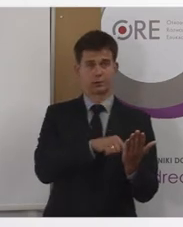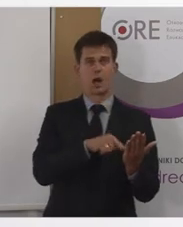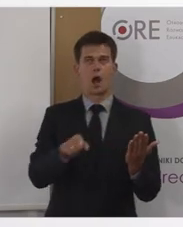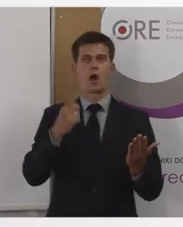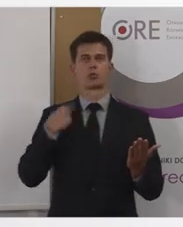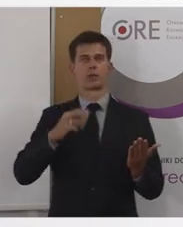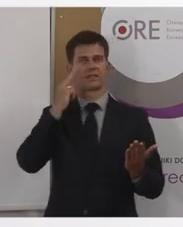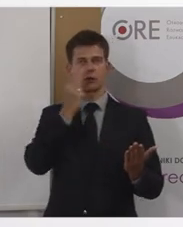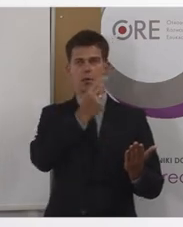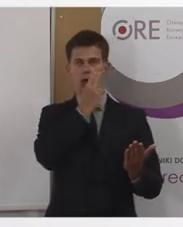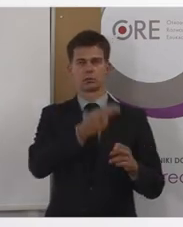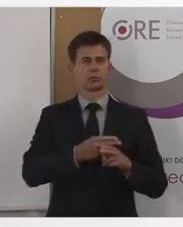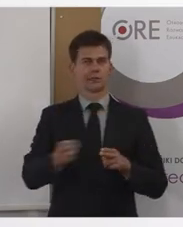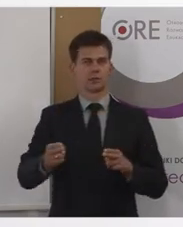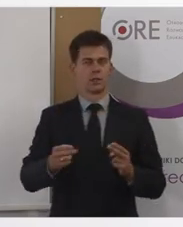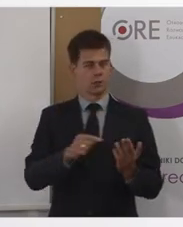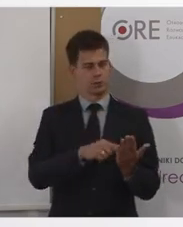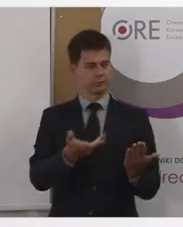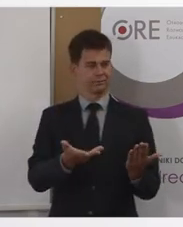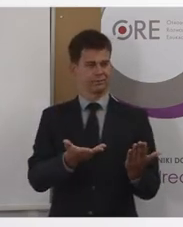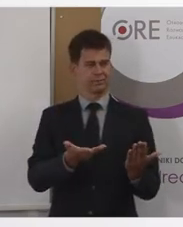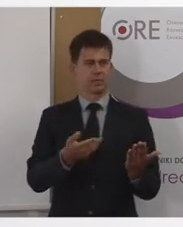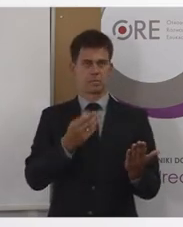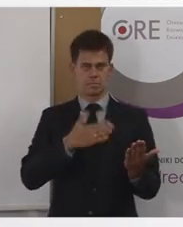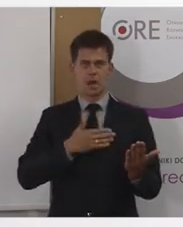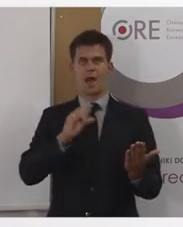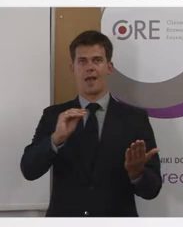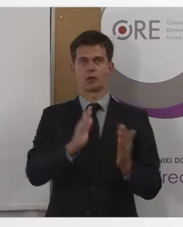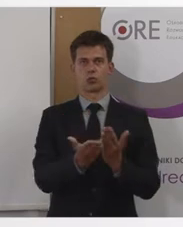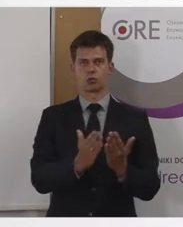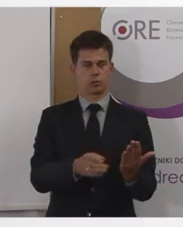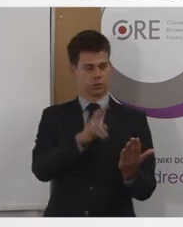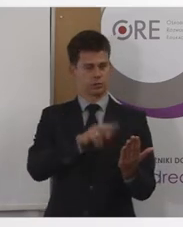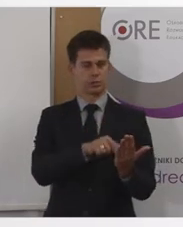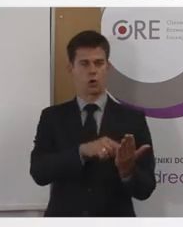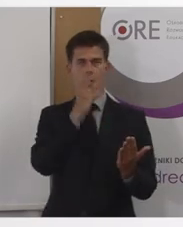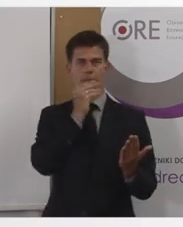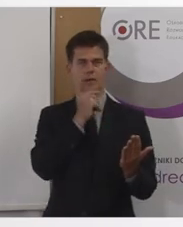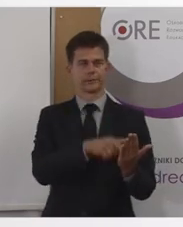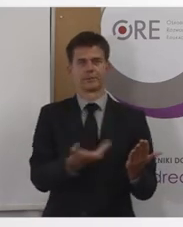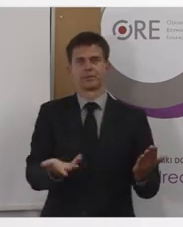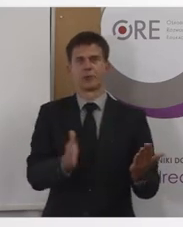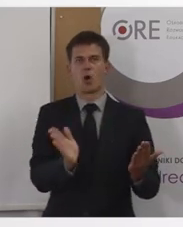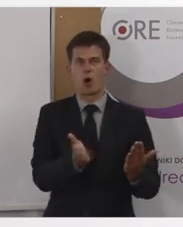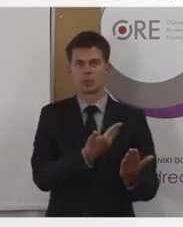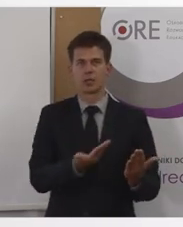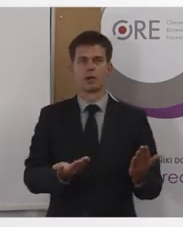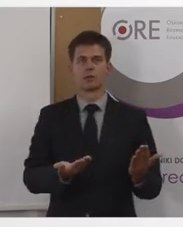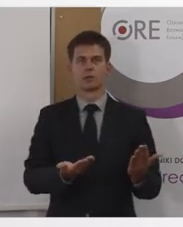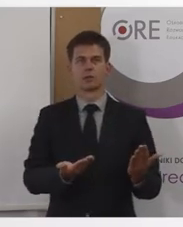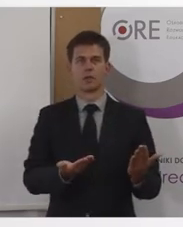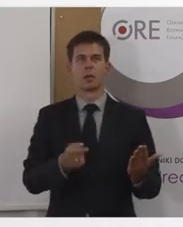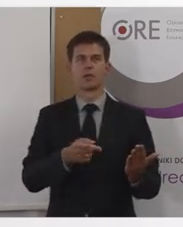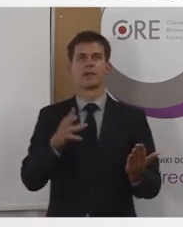posługuje się komputerem, korzysta z tego e-podręcznika za pomocą komputera i